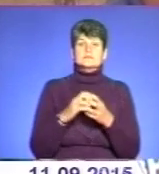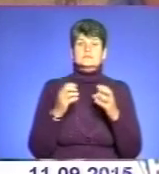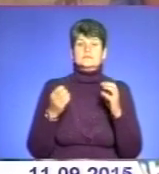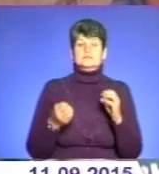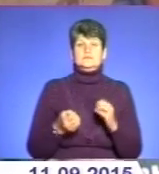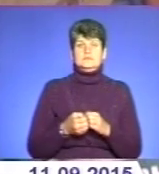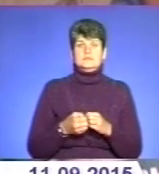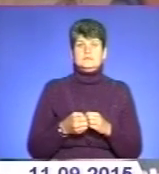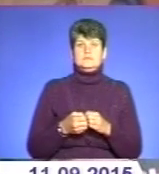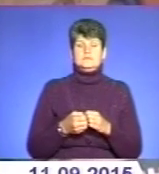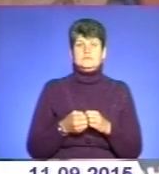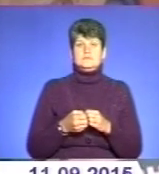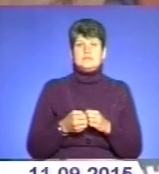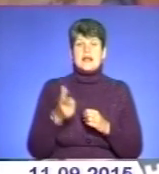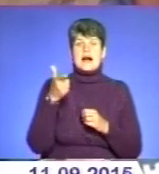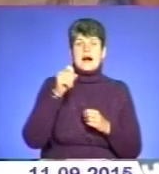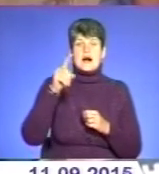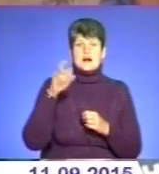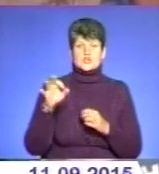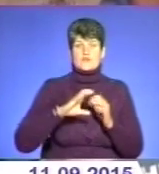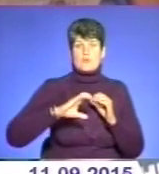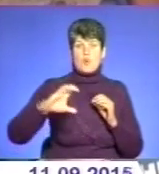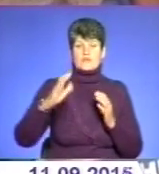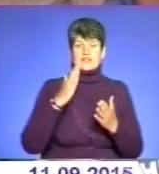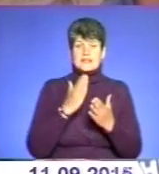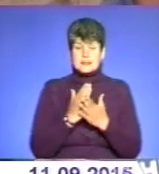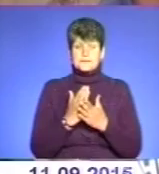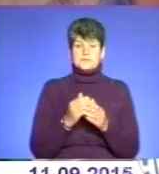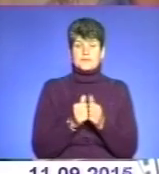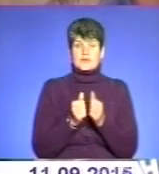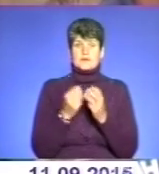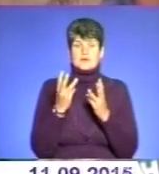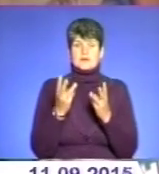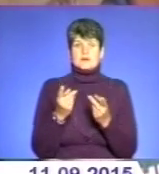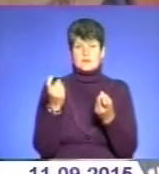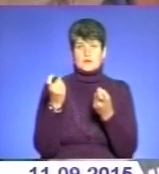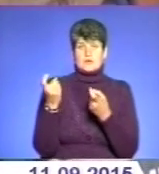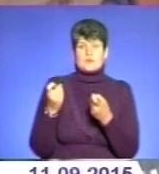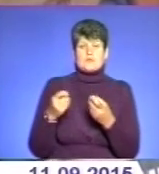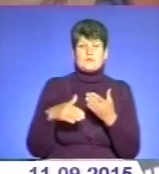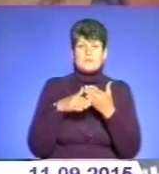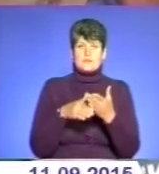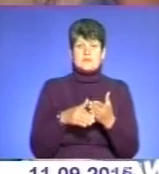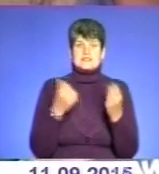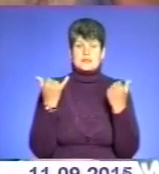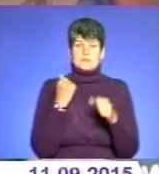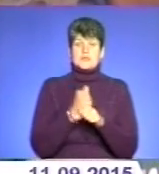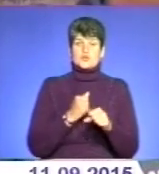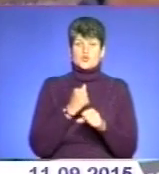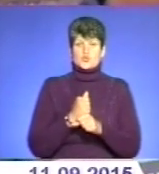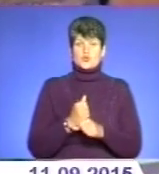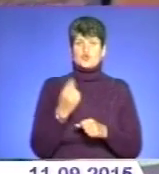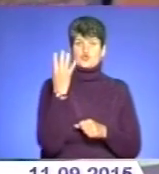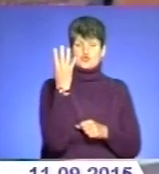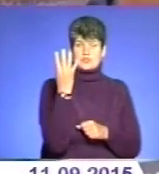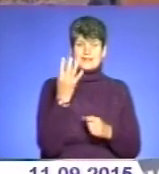газового проводу, який проходить поблизу пожежі, прийнято рішення на місце залучити додаткові підрозділи. Зараз на місці пожежі працює 4